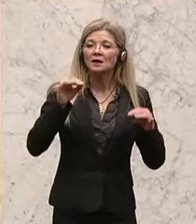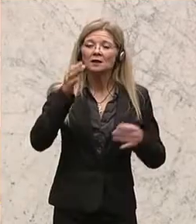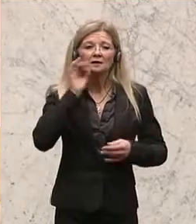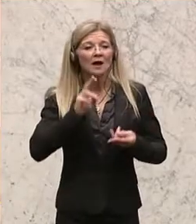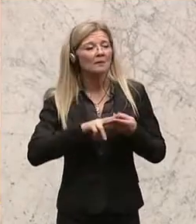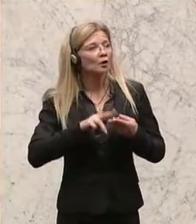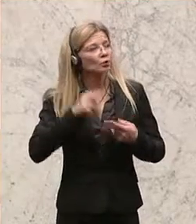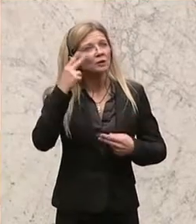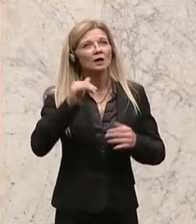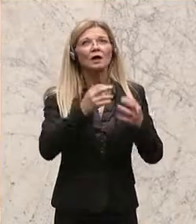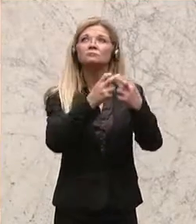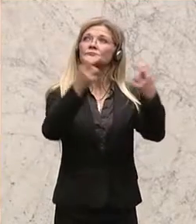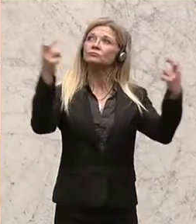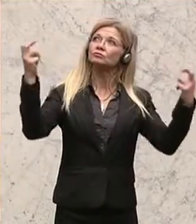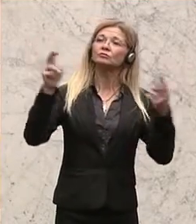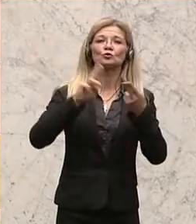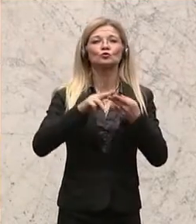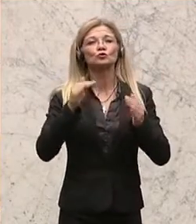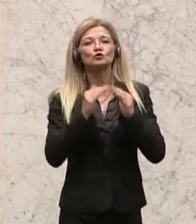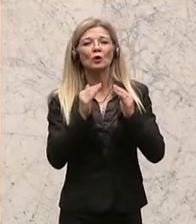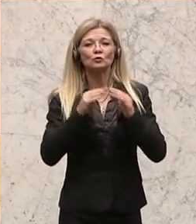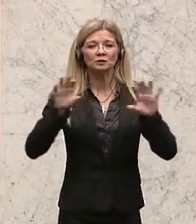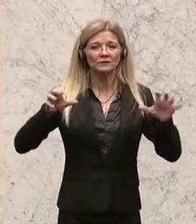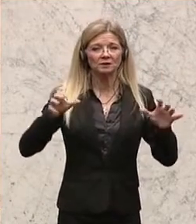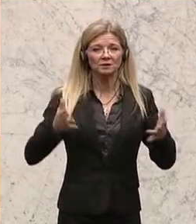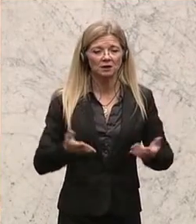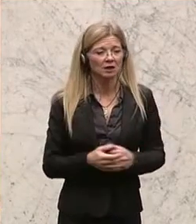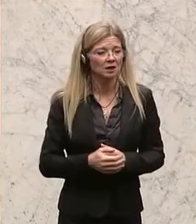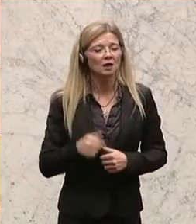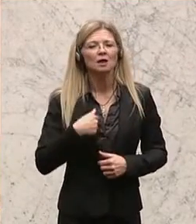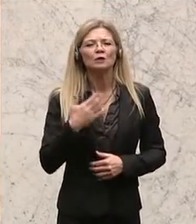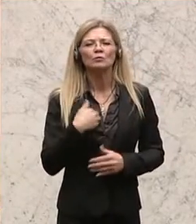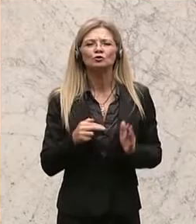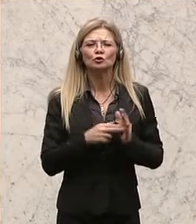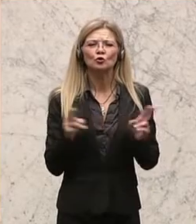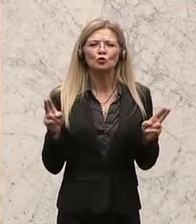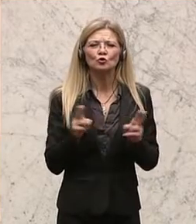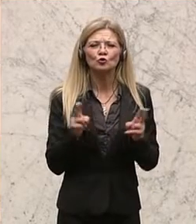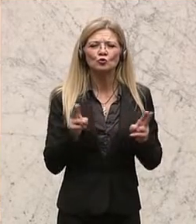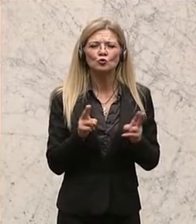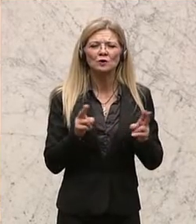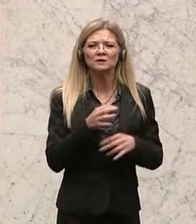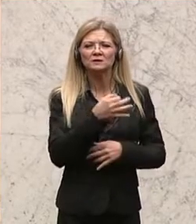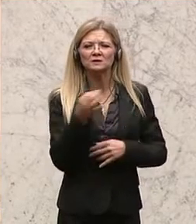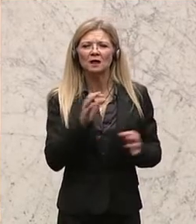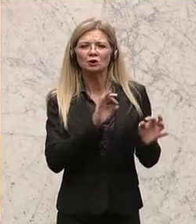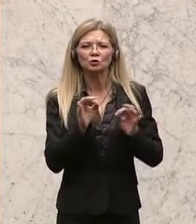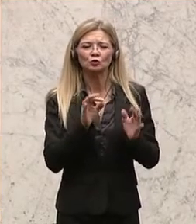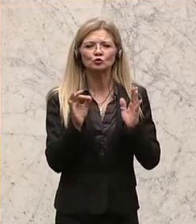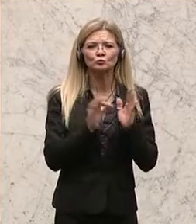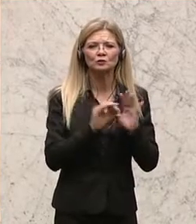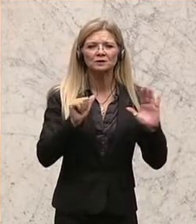auf der Tribüne und zu Hause vor den Fernsehschirmen kommen noch kurz zu Tagesordnungspunkt 26 und 27.